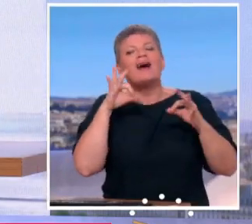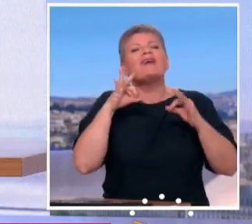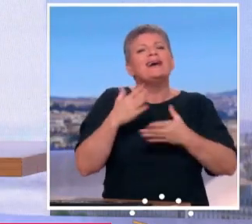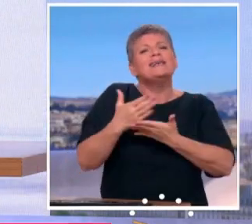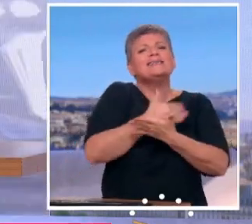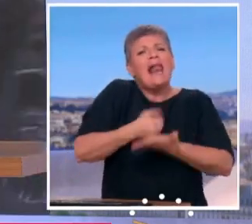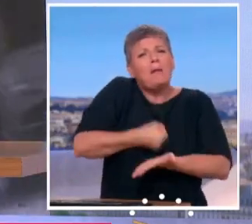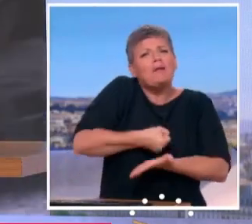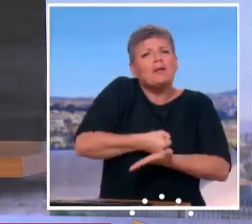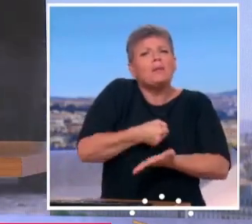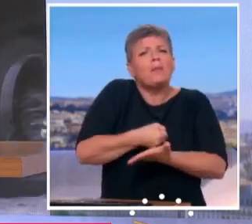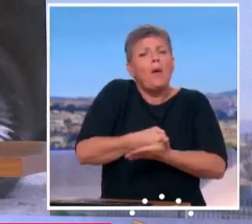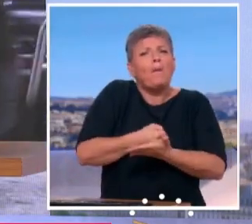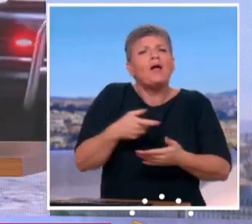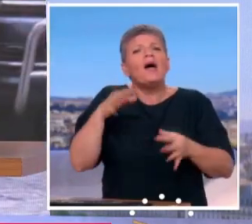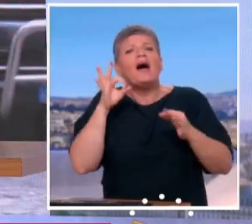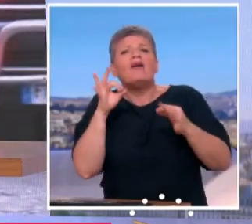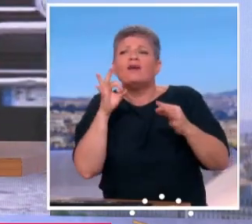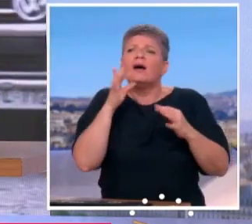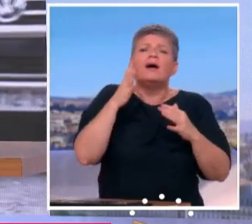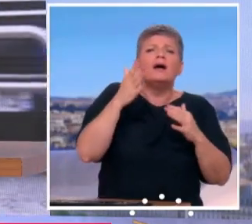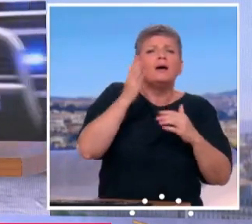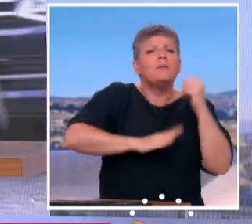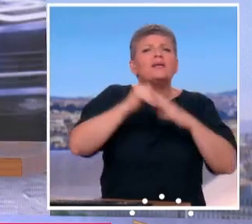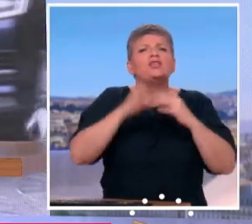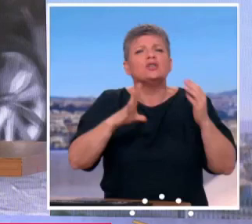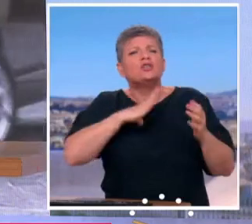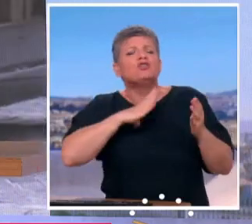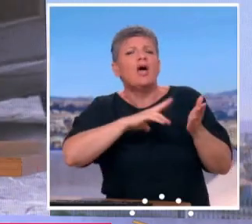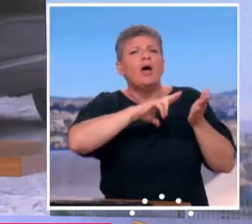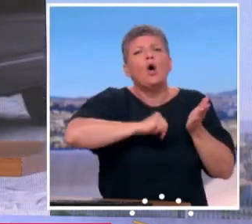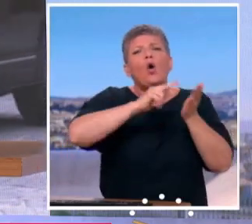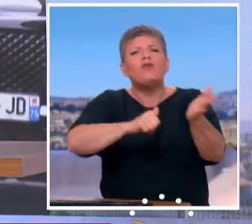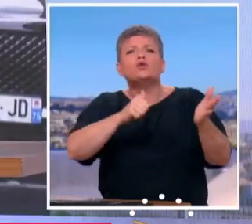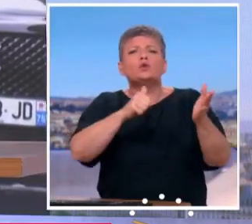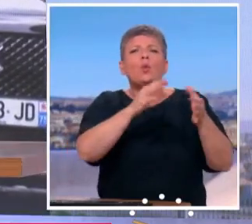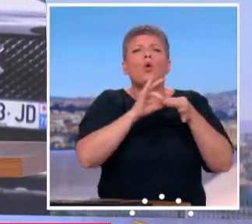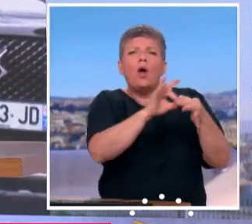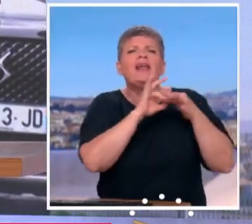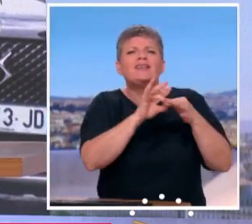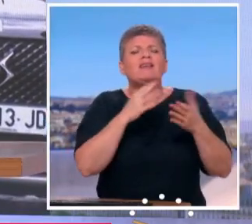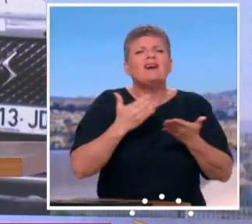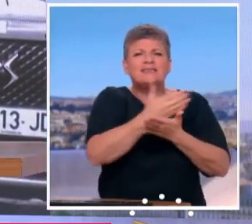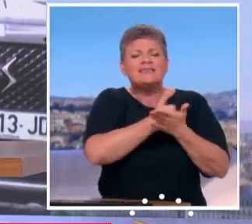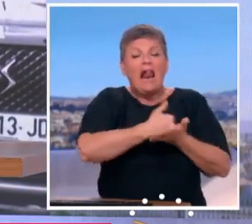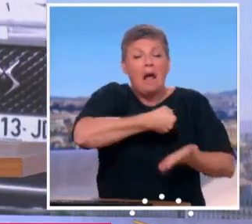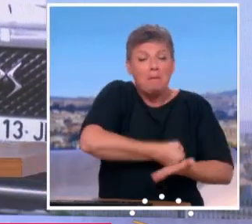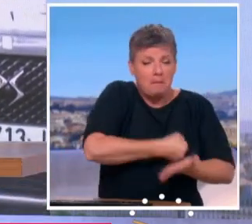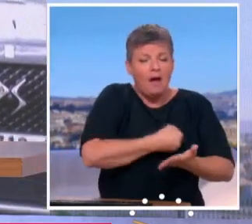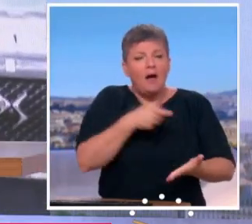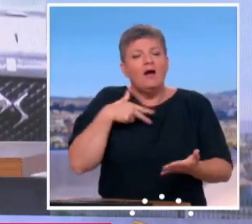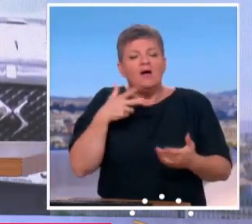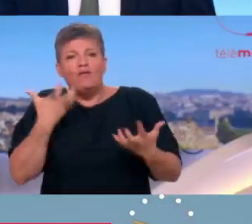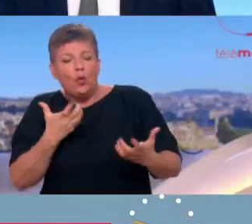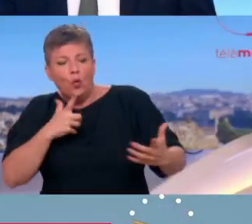salaires et en particulier sur les salaires dans les branches professionnelles qui ont des conventions collectives avec des niveaux de rémunération très bas. Qu'est-ce qui va se passer ? Ce qui est intéressant, c'est que cette